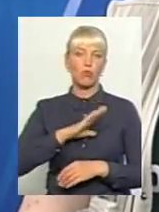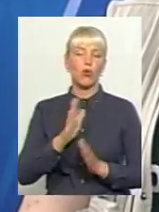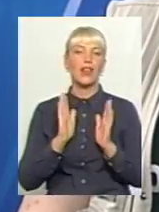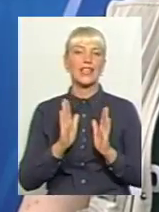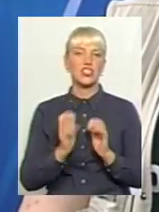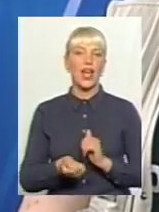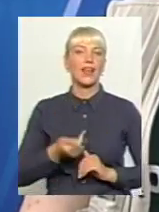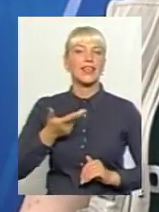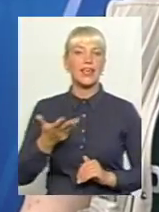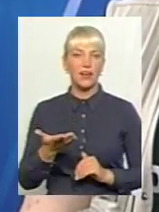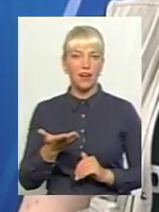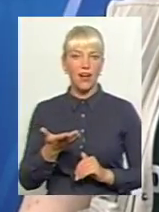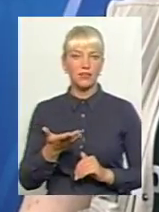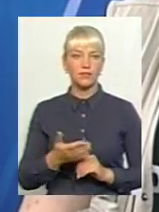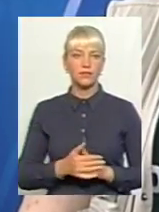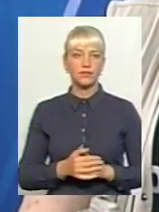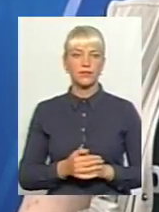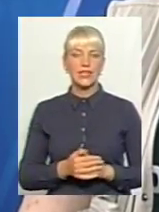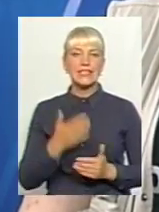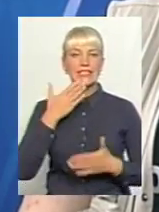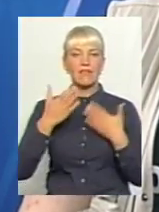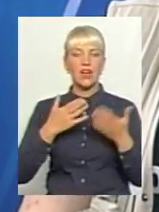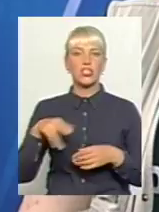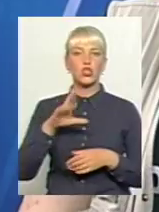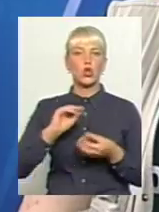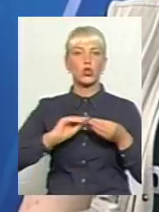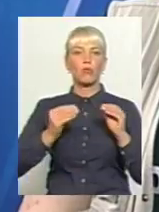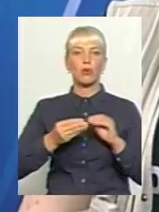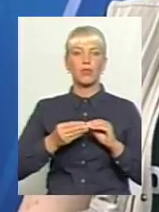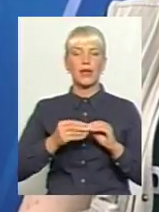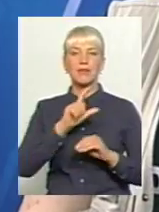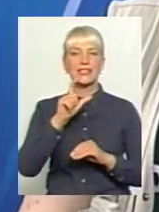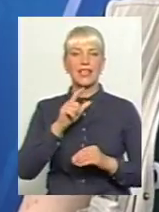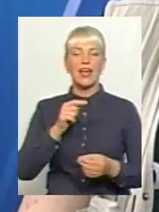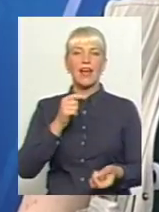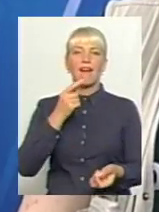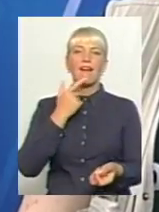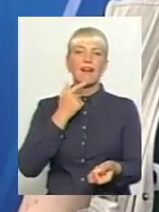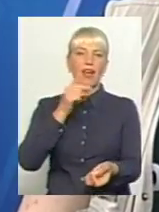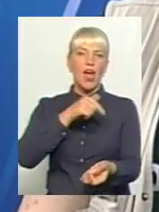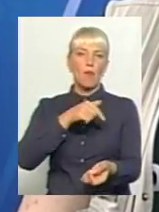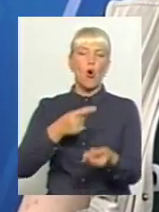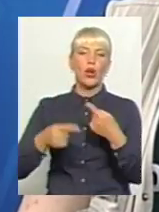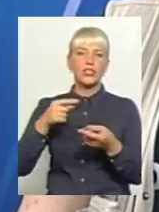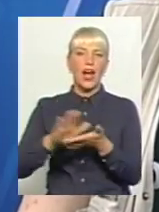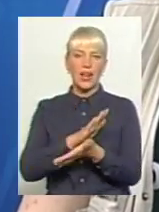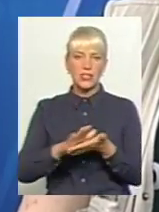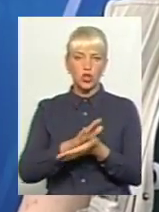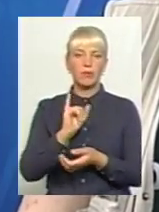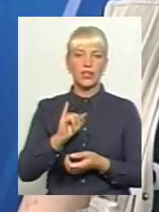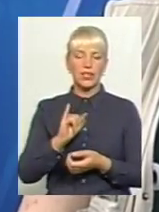кілька звернень щодо проблем з гемодіалізом. І треба сказати, що